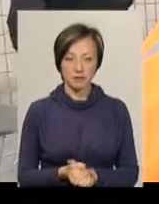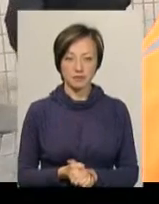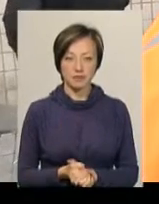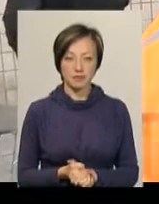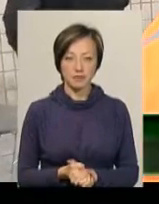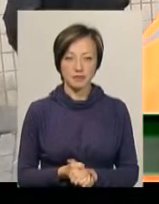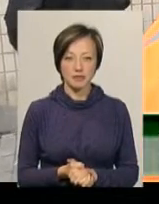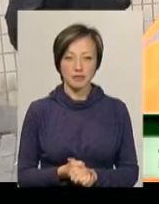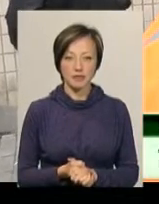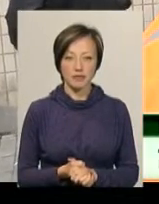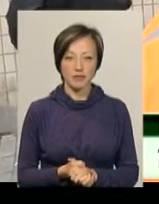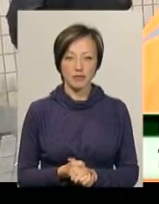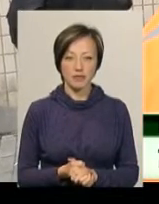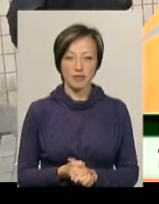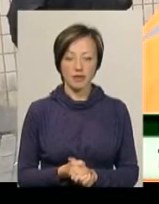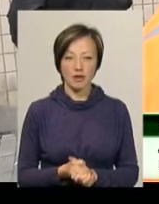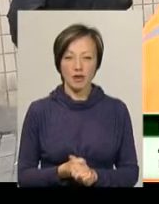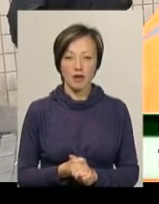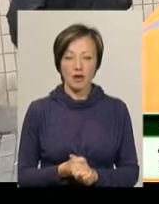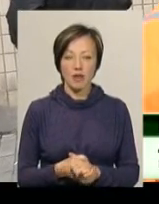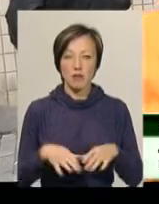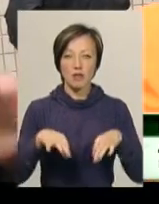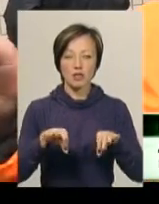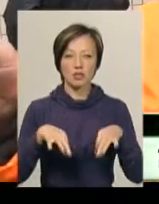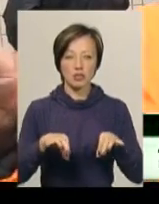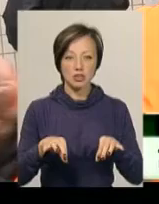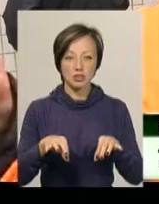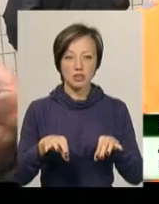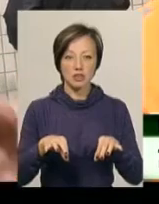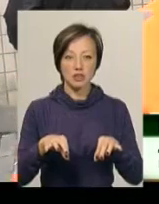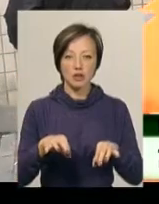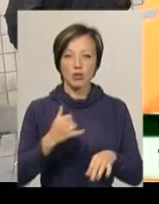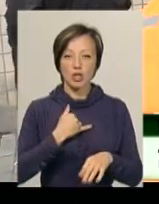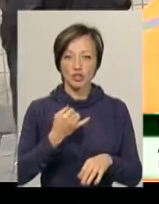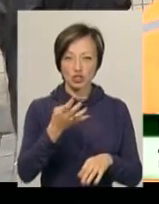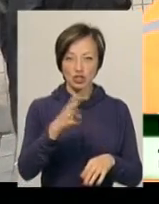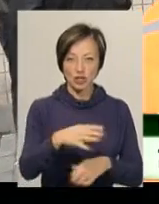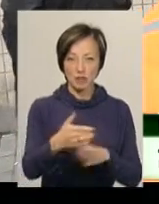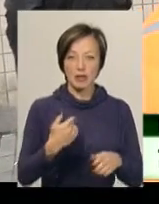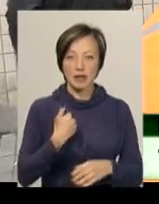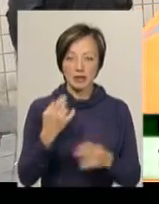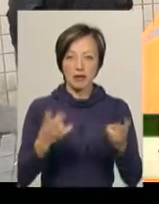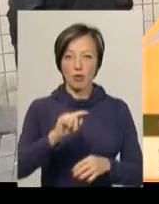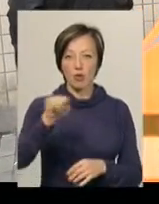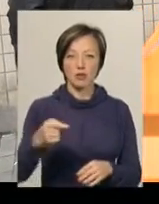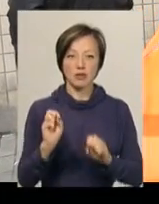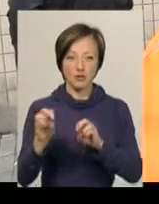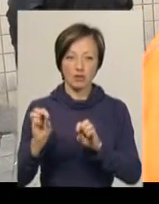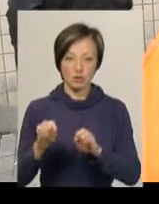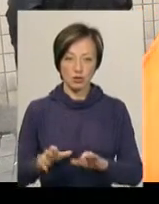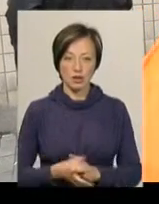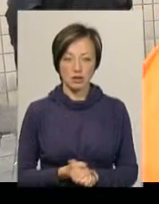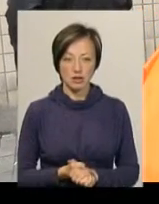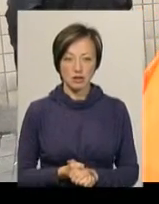час машина не приїжджає, так що тут, а чотири камери, мені треба хоча б годину, щоб їх вивезти,